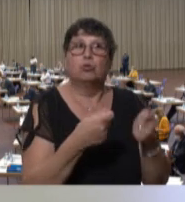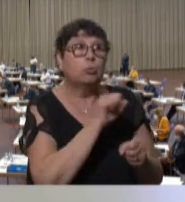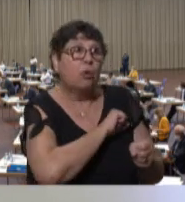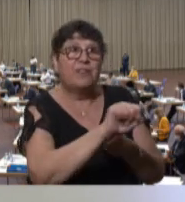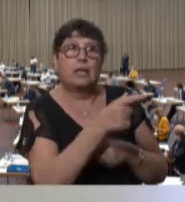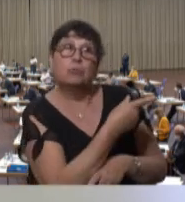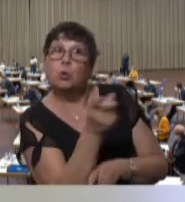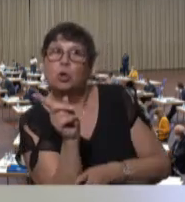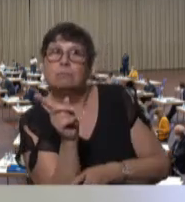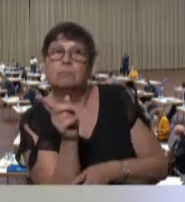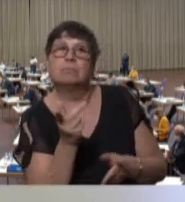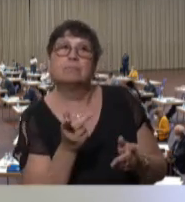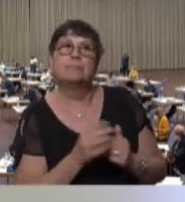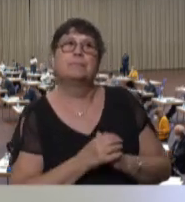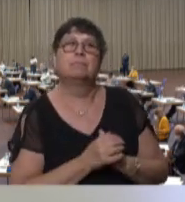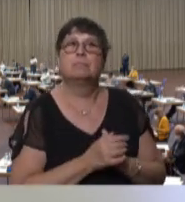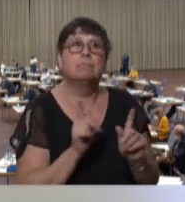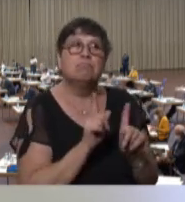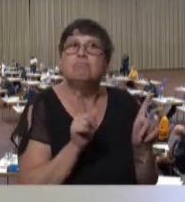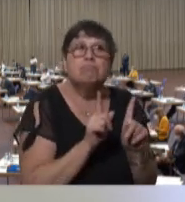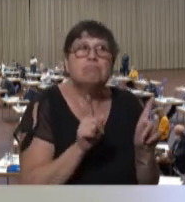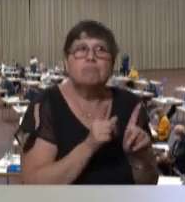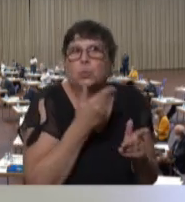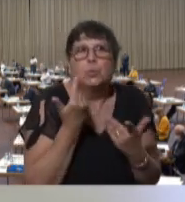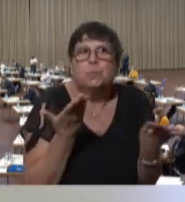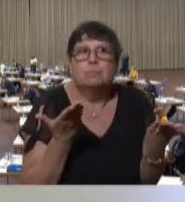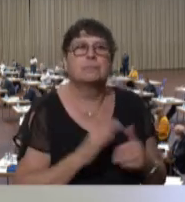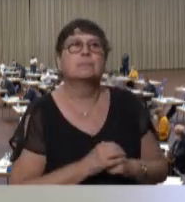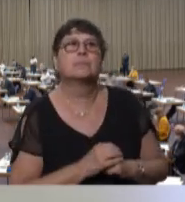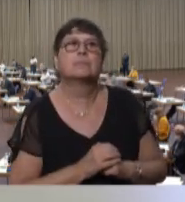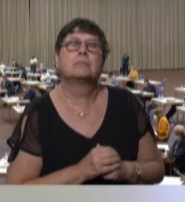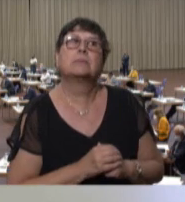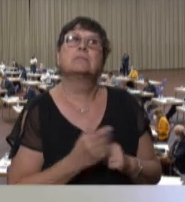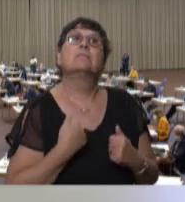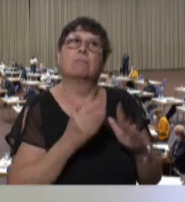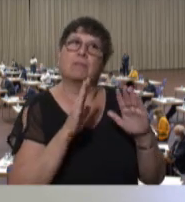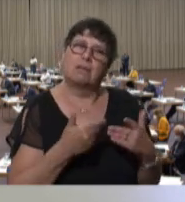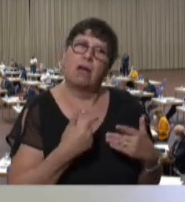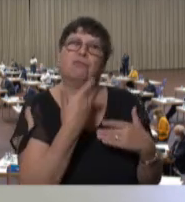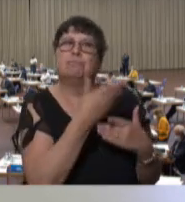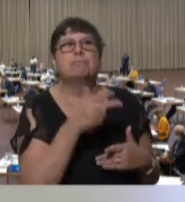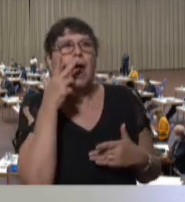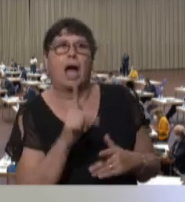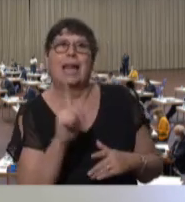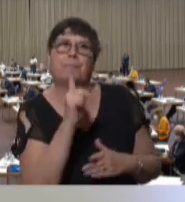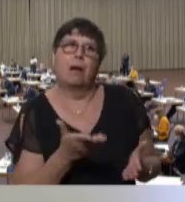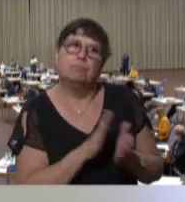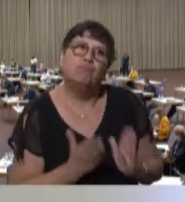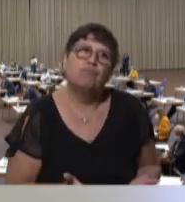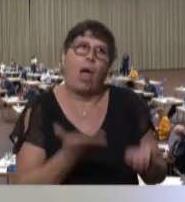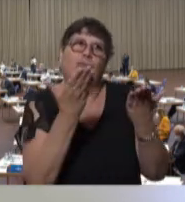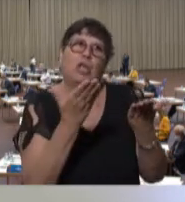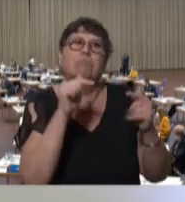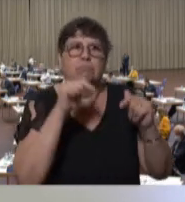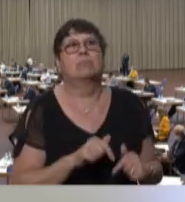Widerspruch. Das ist nicht der Fall. Ich darf nun Sie, Herr Limbacher, bitten aufzustehen, damit ich Sie